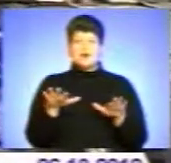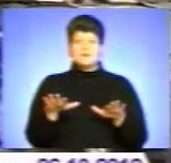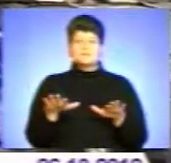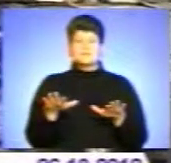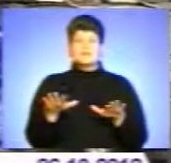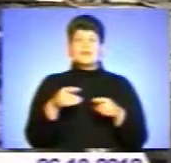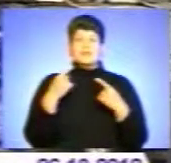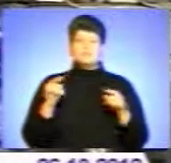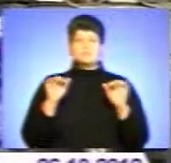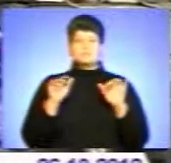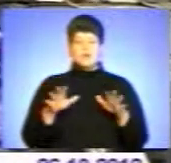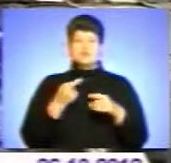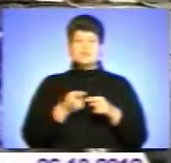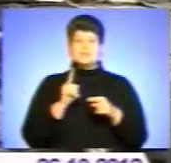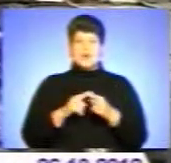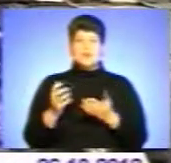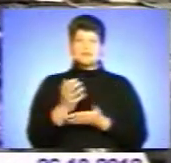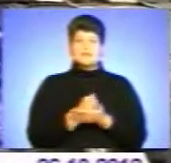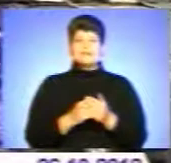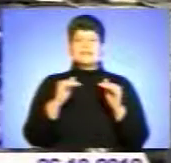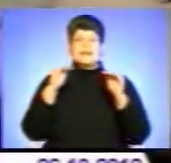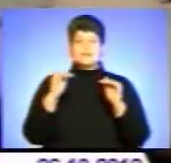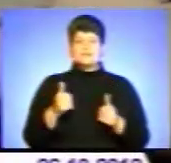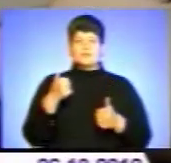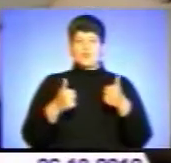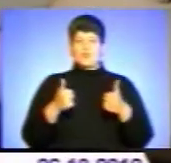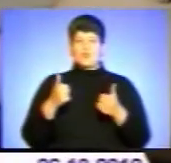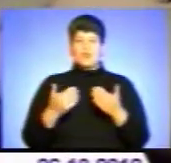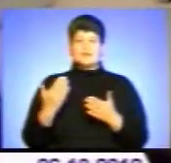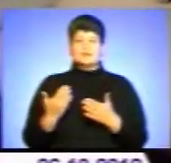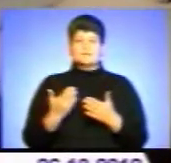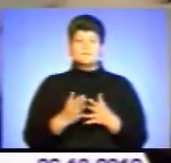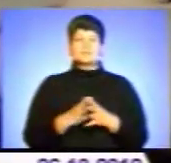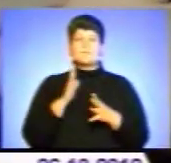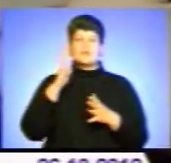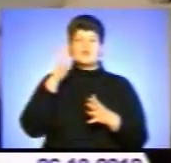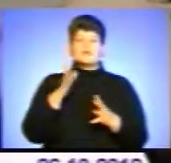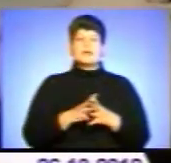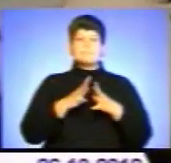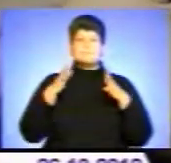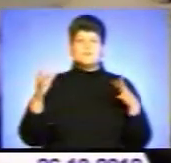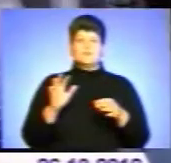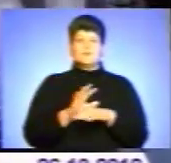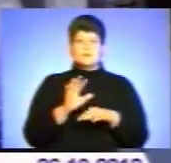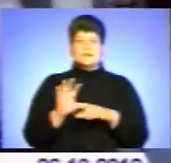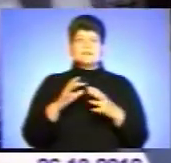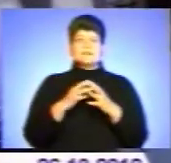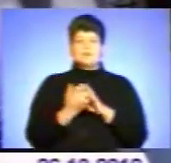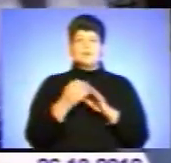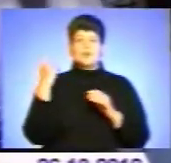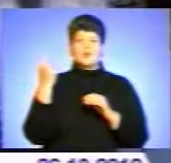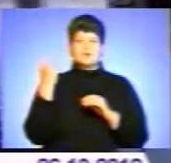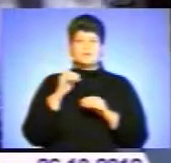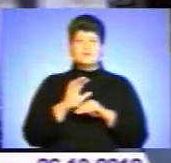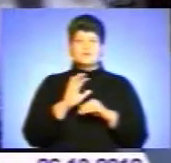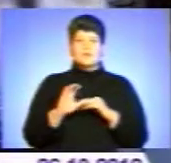ця врожайність в нас суттєво нижче, ніж у наших конкурентів. За прогнозами найбільшого в Україні виробника сільгосп «Добрив» компанії